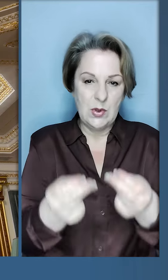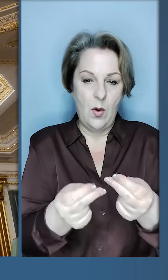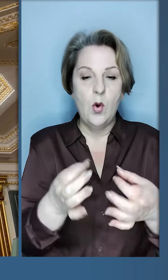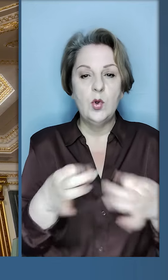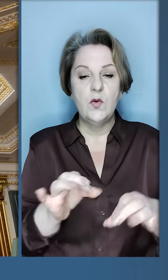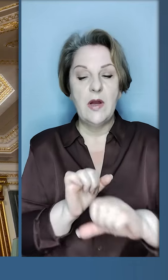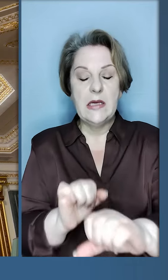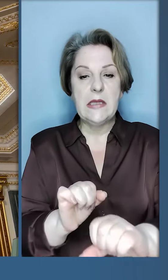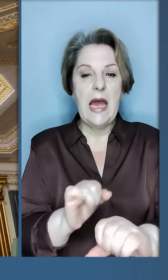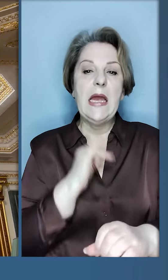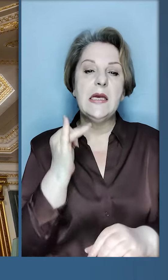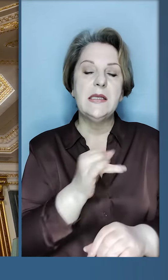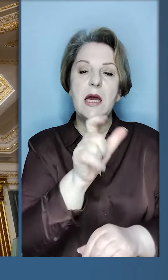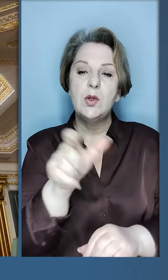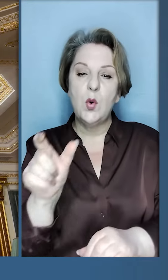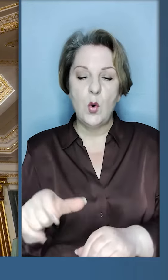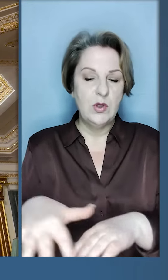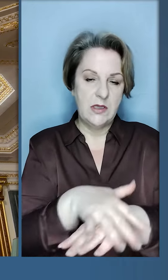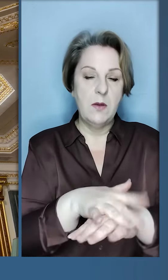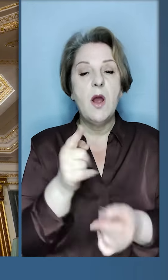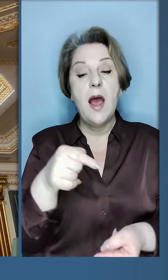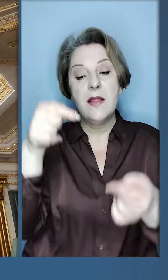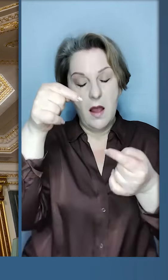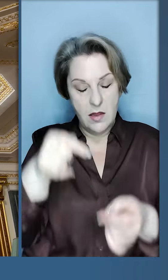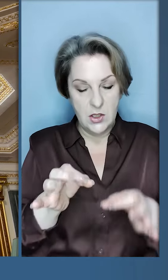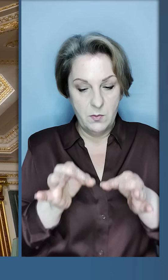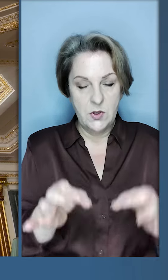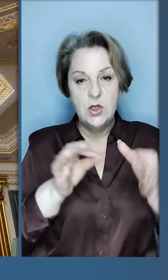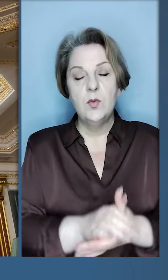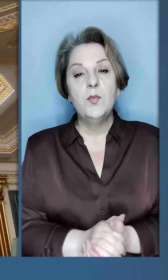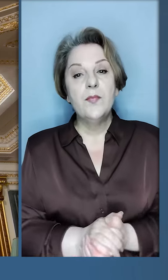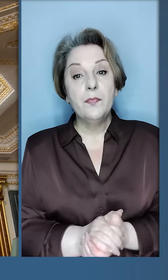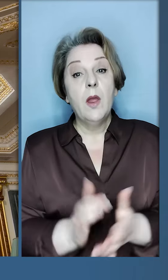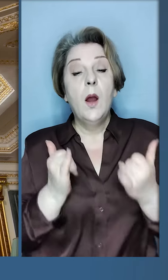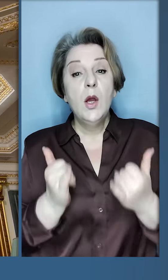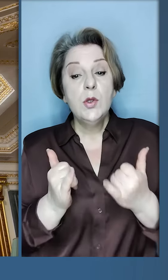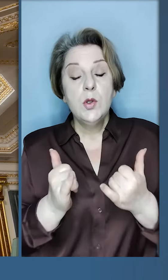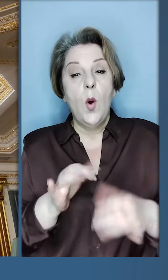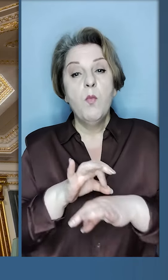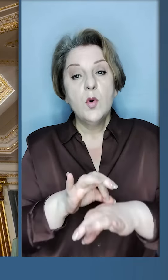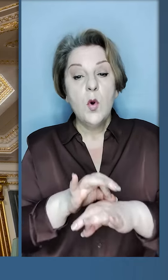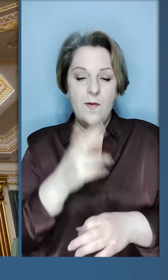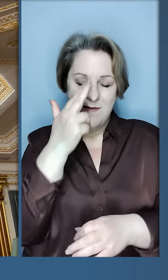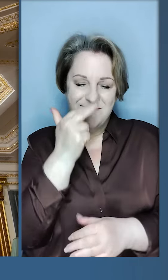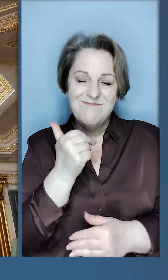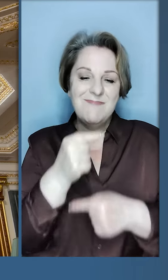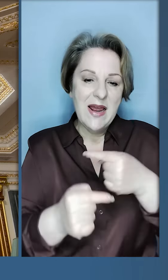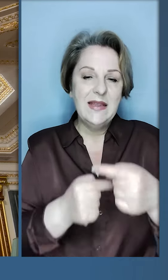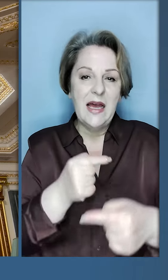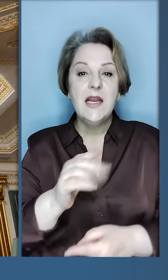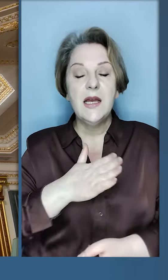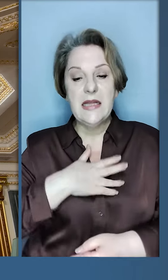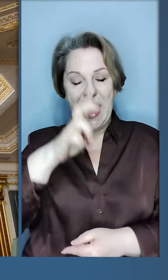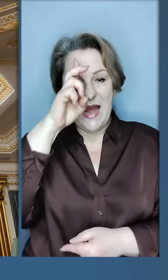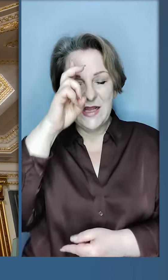дозволять захистити інтереси суспільства належним чином. Сьогодні ж продовжив